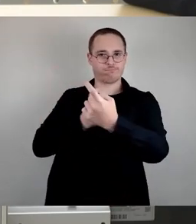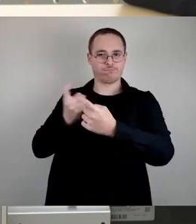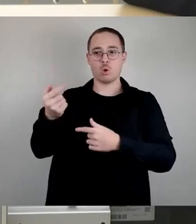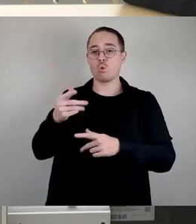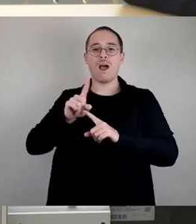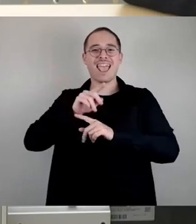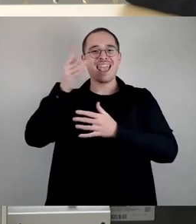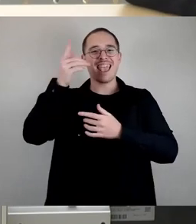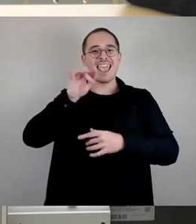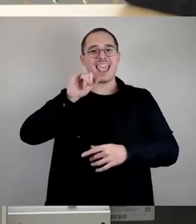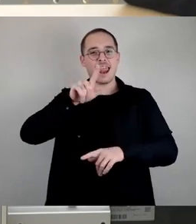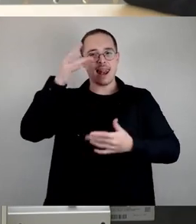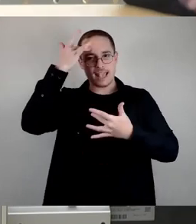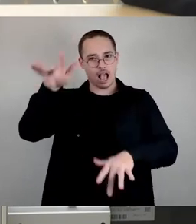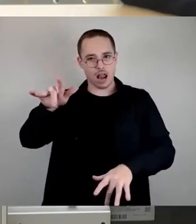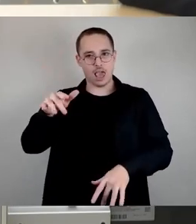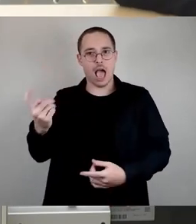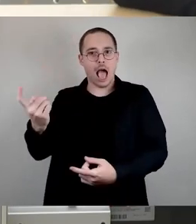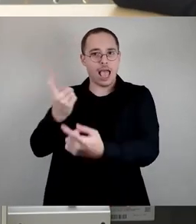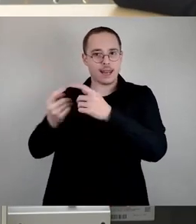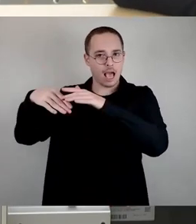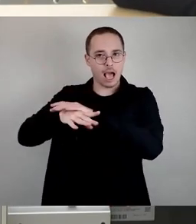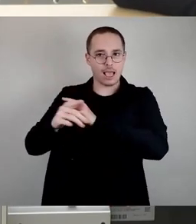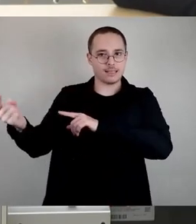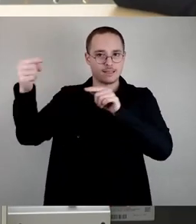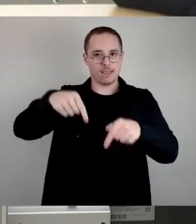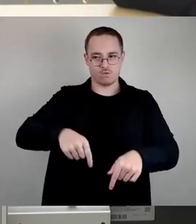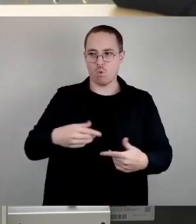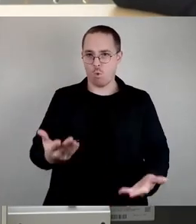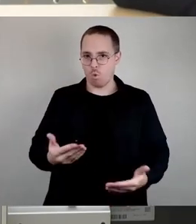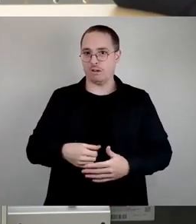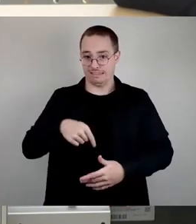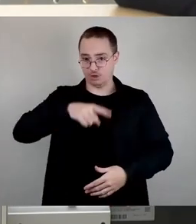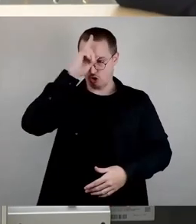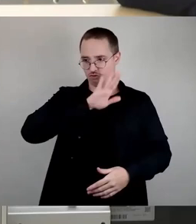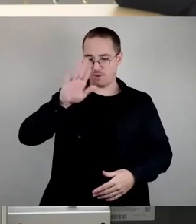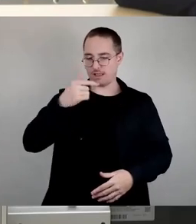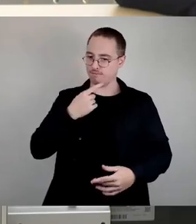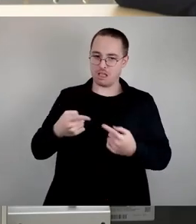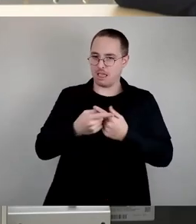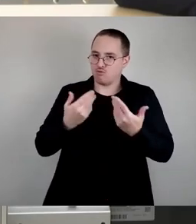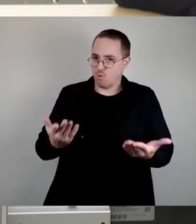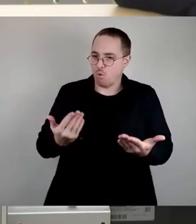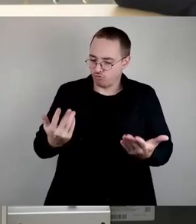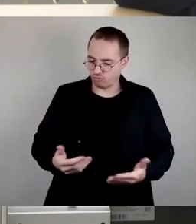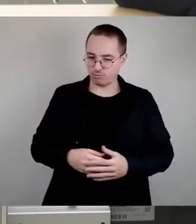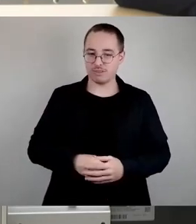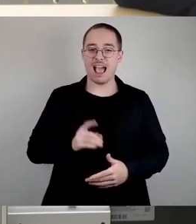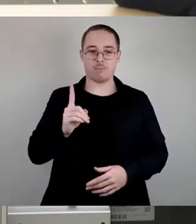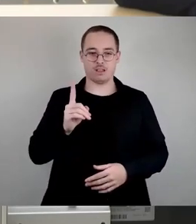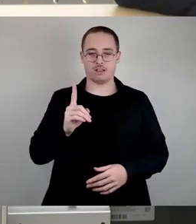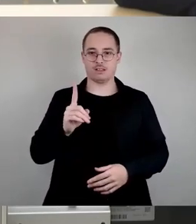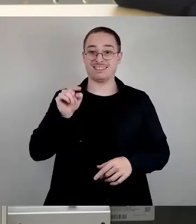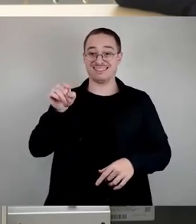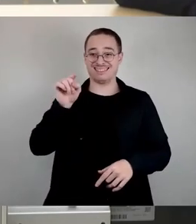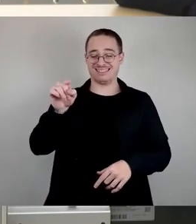das Objekt, um was es heute hier geht, dort sind vor allem objektive Gründe, die dagegen sprechen, dass dieses Objekt geeignet ist für